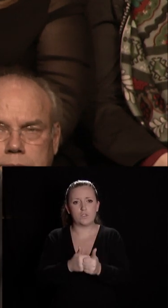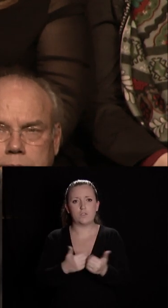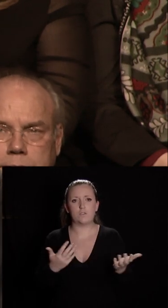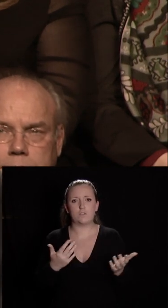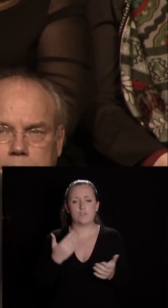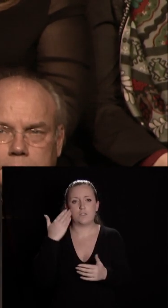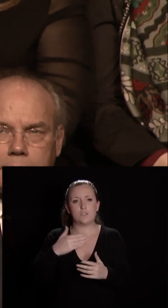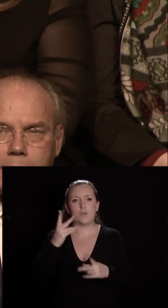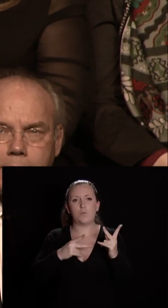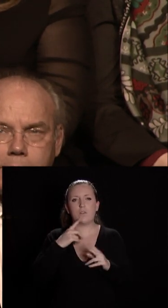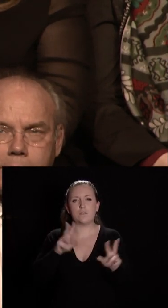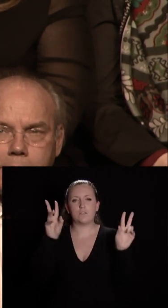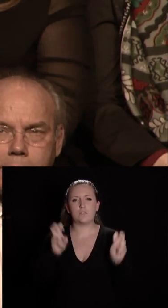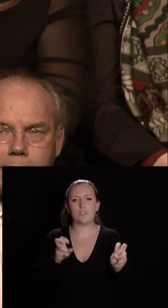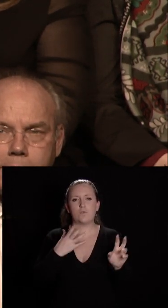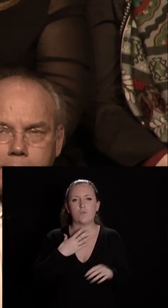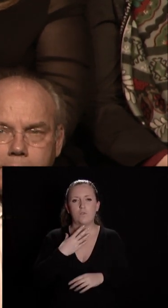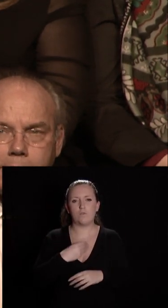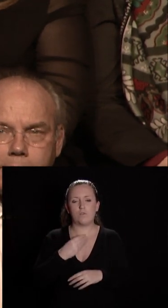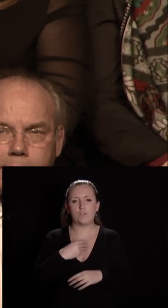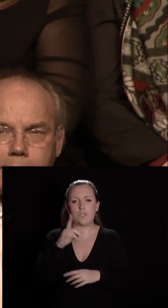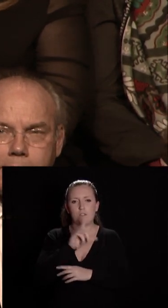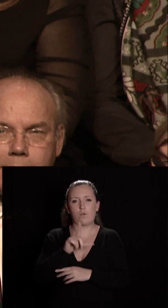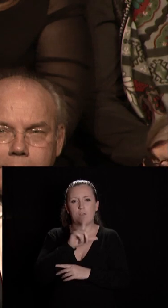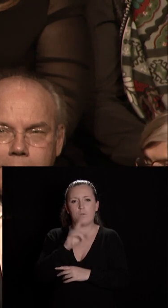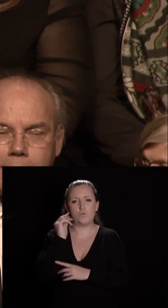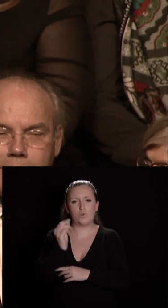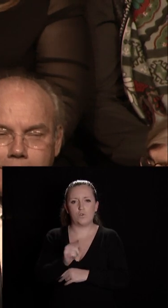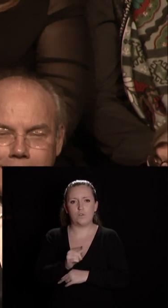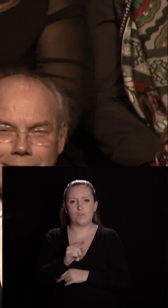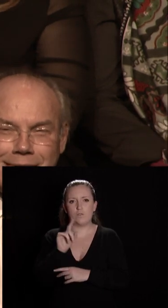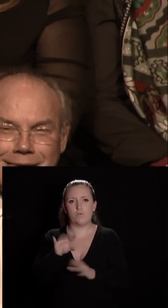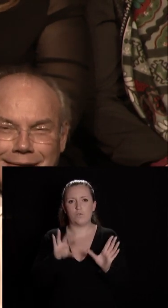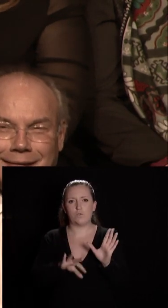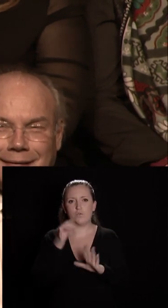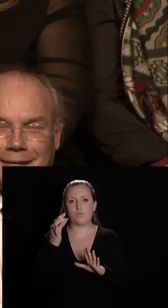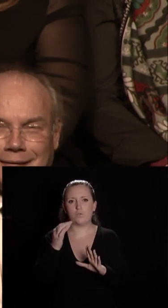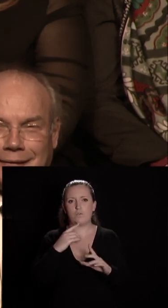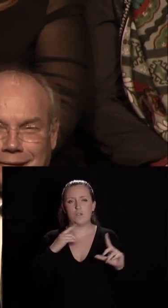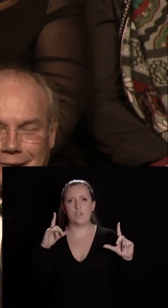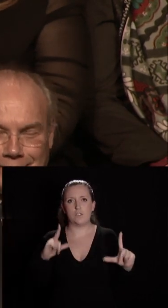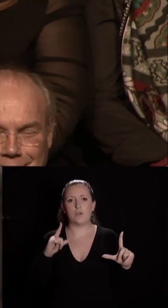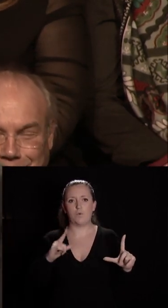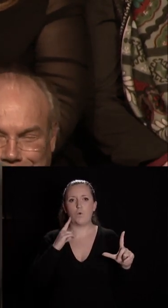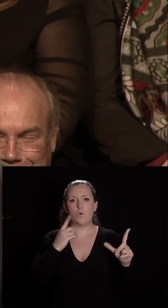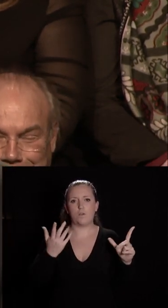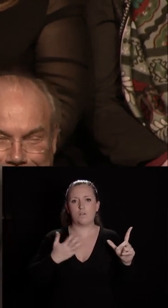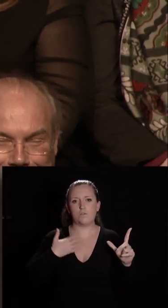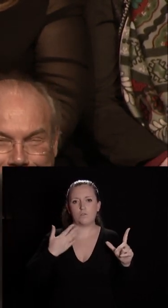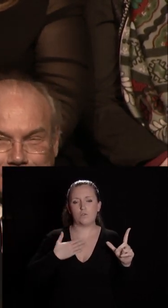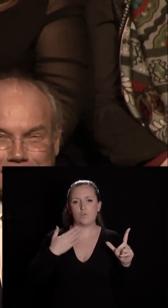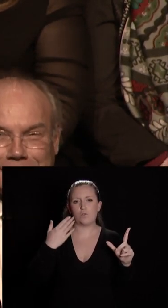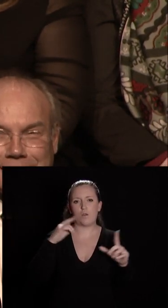peut-être la citation de l'accord d'air à vous de le retrouver sur le tableau des Gloires de Bourgogne dans le tableau